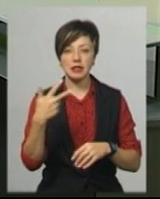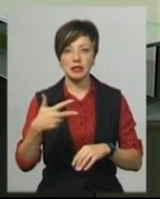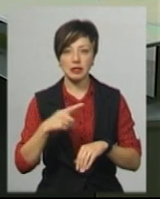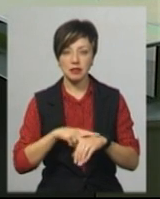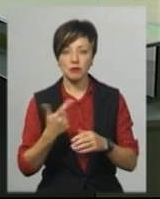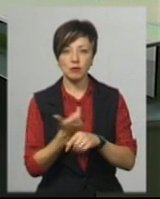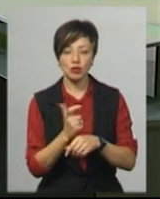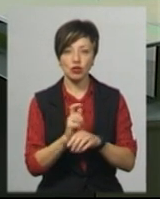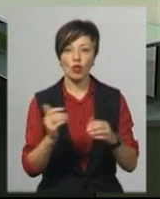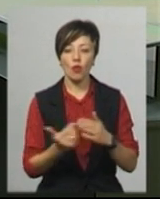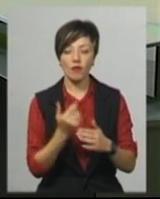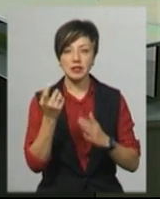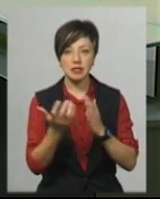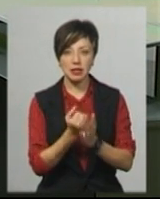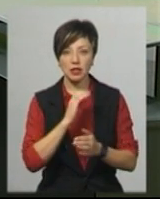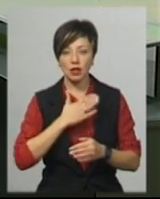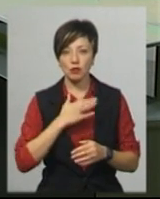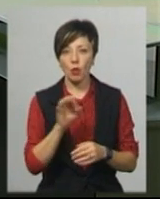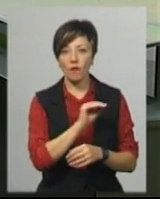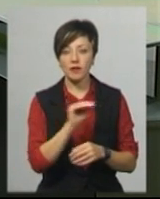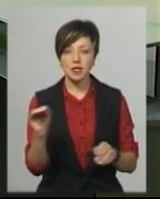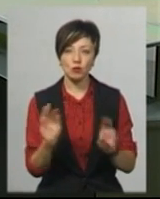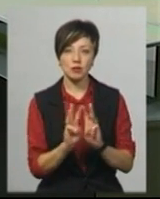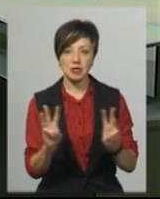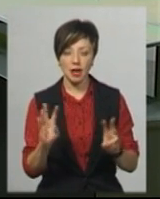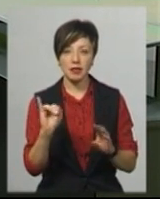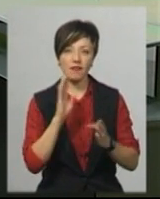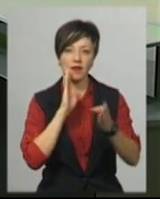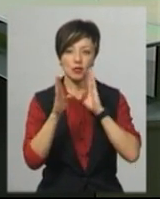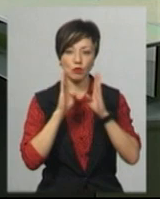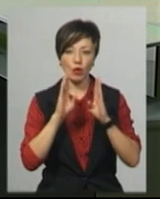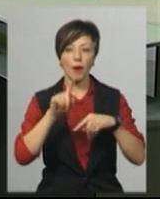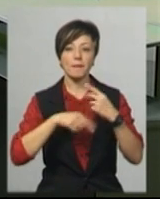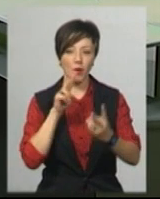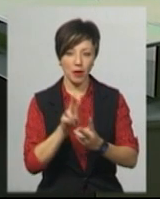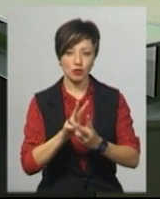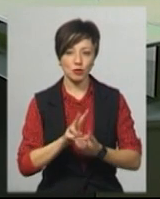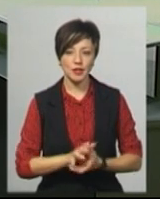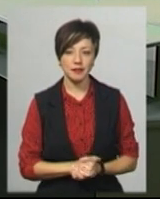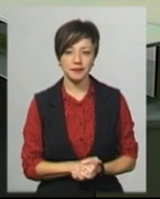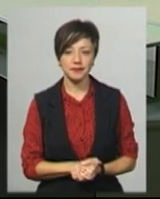Більше новин ви можете знайти на нашому офіційному сайті та на сторінці у Фейсбук. Побачимось!